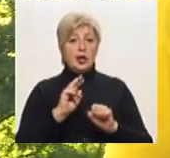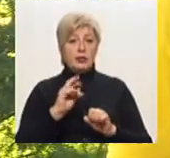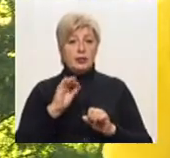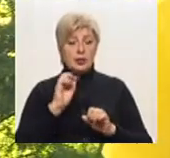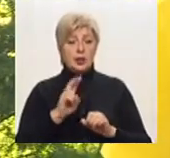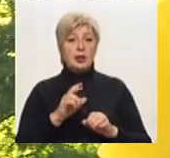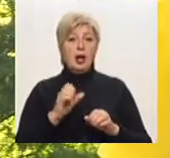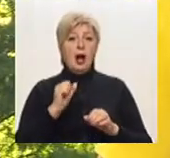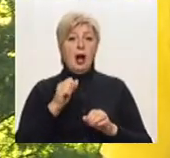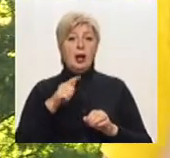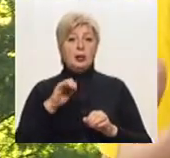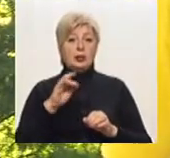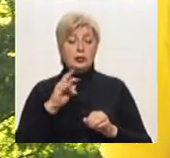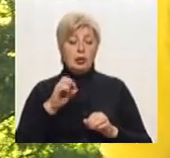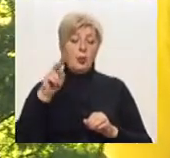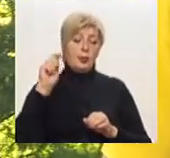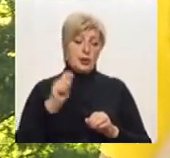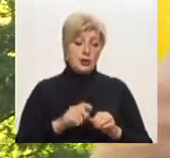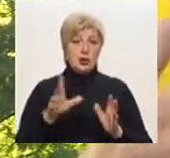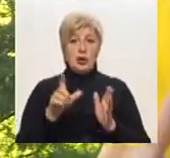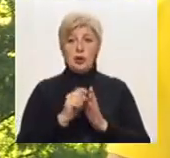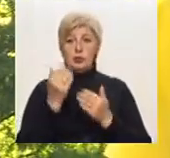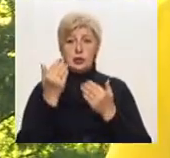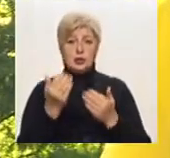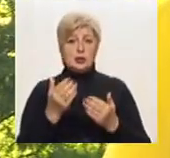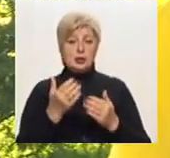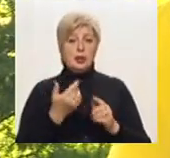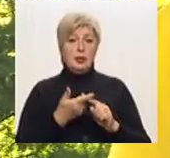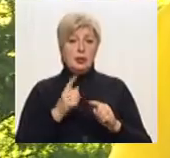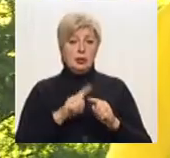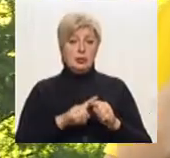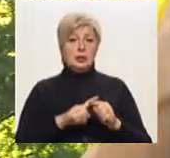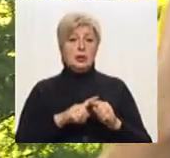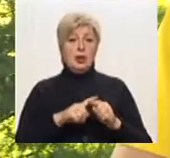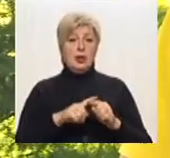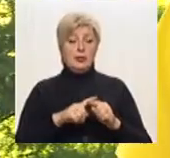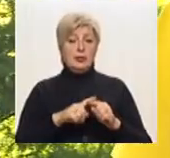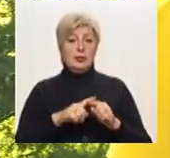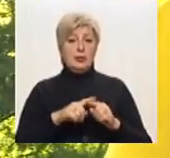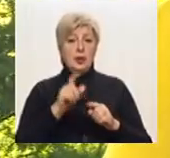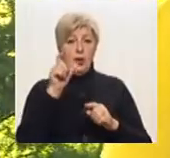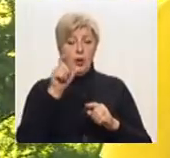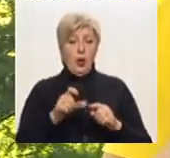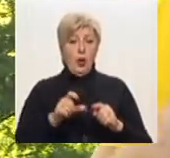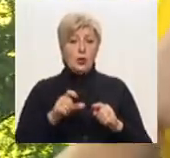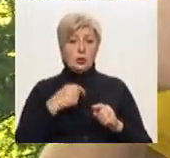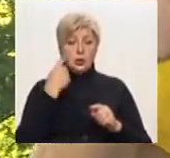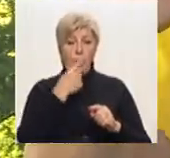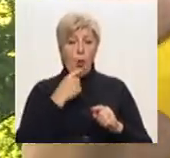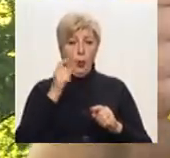мінімум, агроном приїжджає. І вже з ним, це уповноважена особа, яка повністю так само